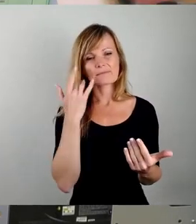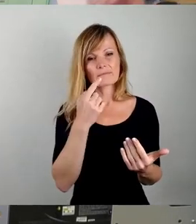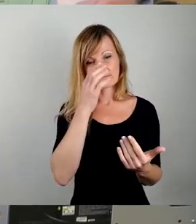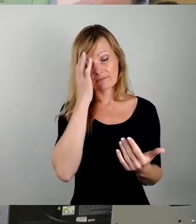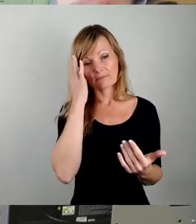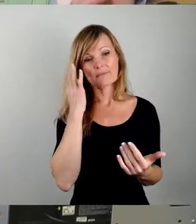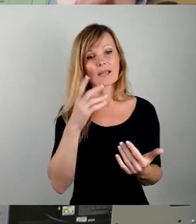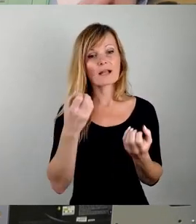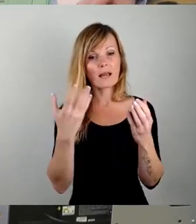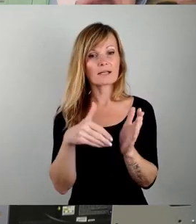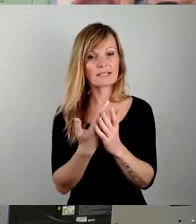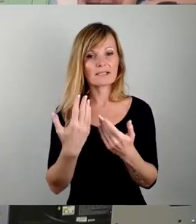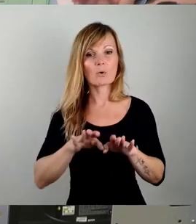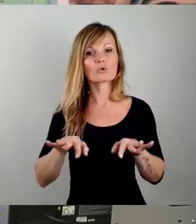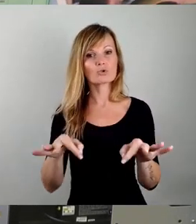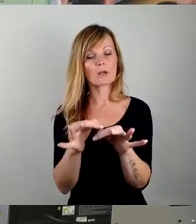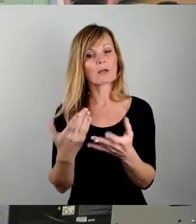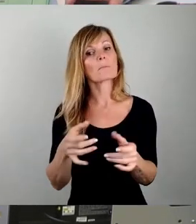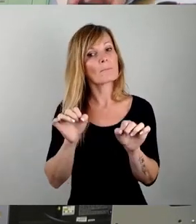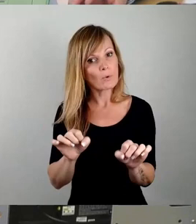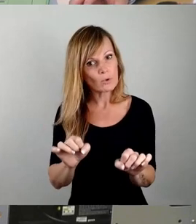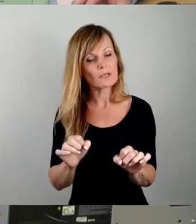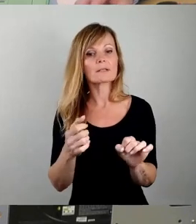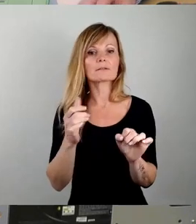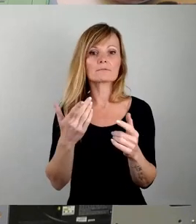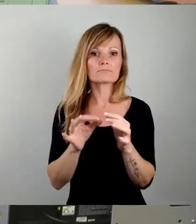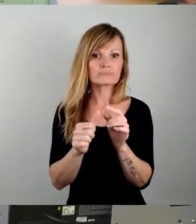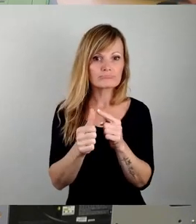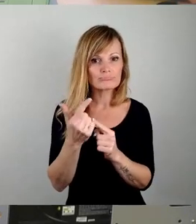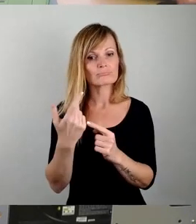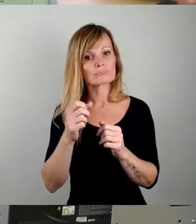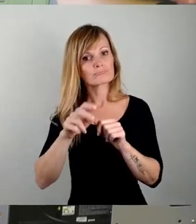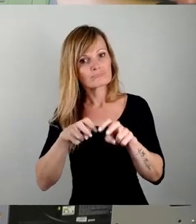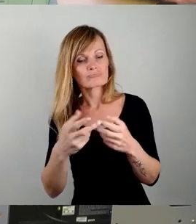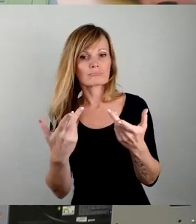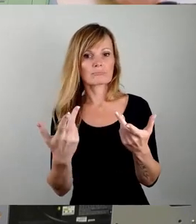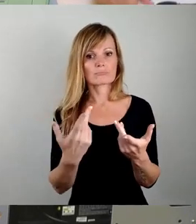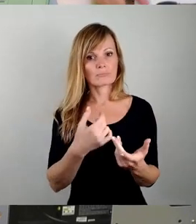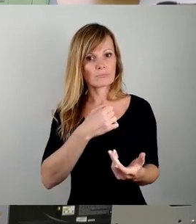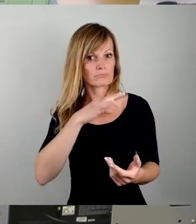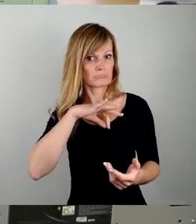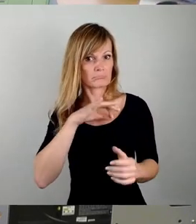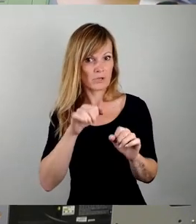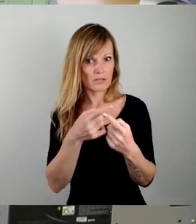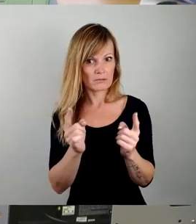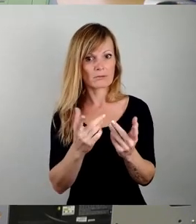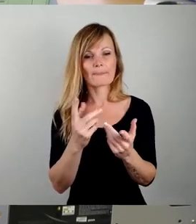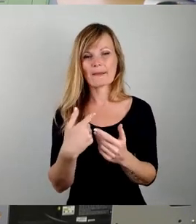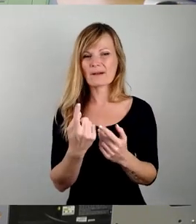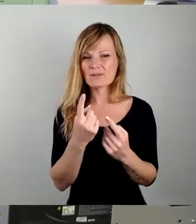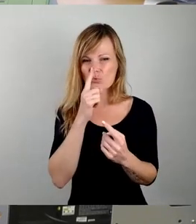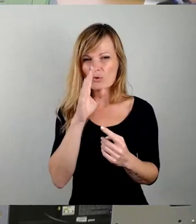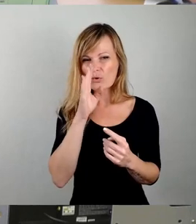Wir wollen aber, dass nur im äußersten Notfall hier auch eine andere Nutzung eintritt. Deswegen im Prinzip